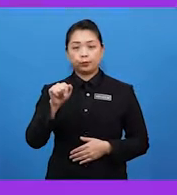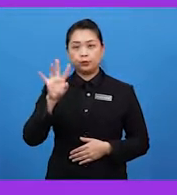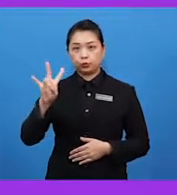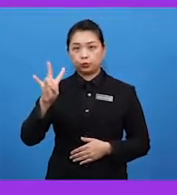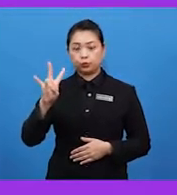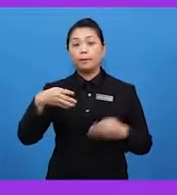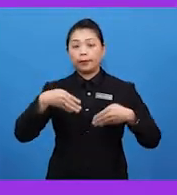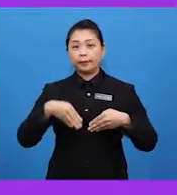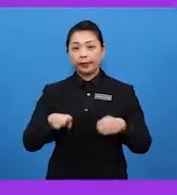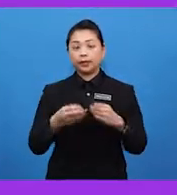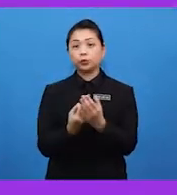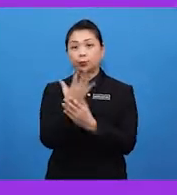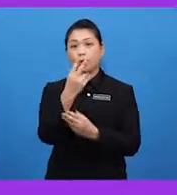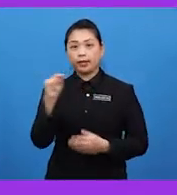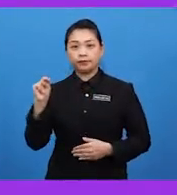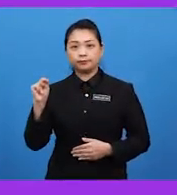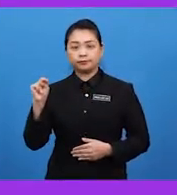pembiakan tumbuhan.